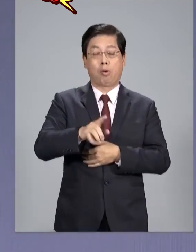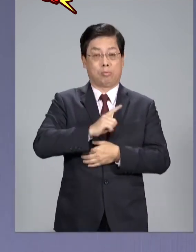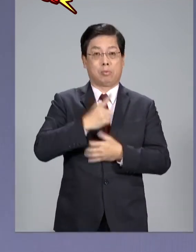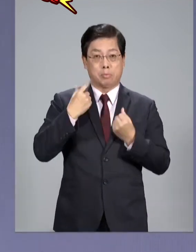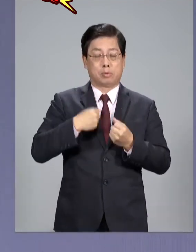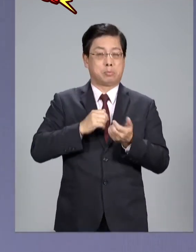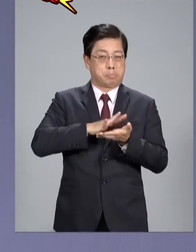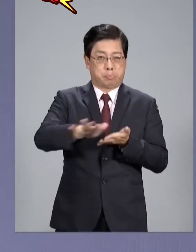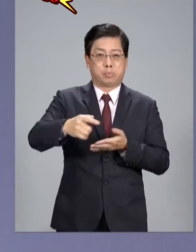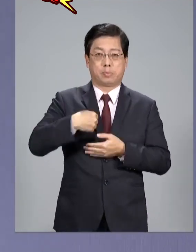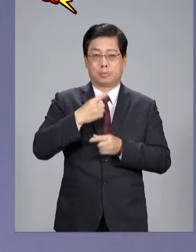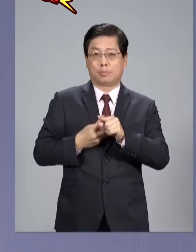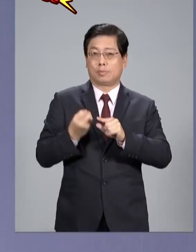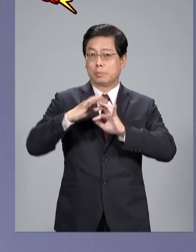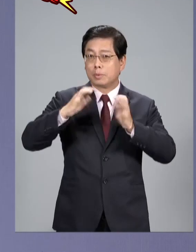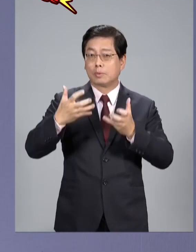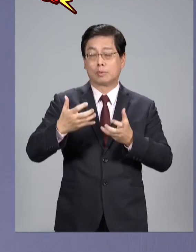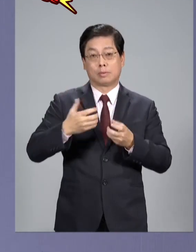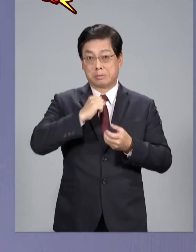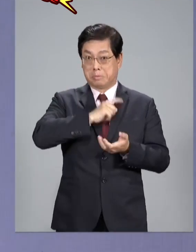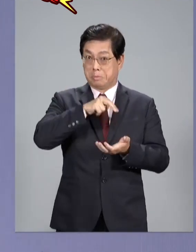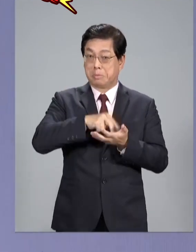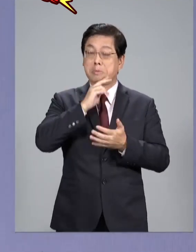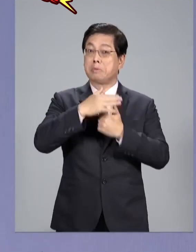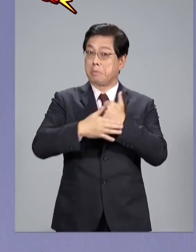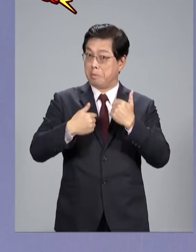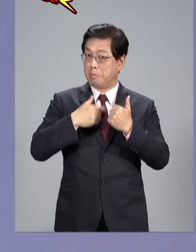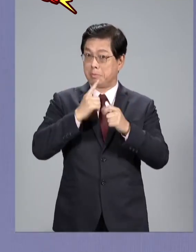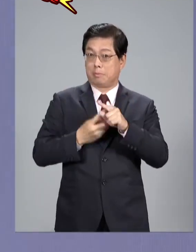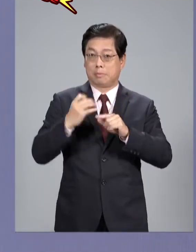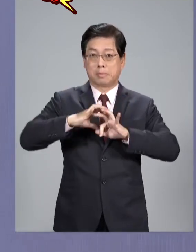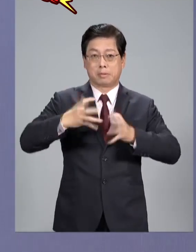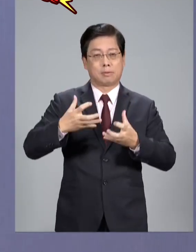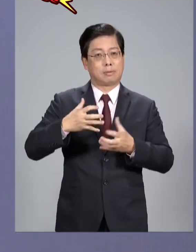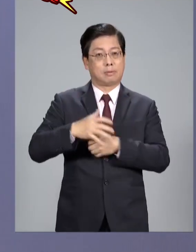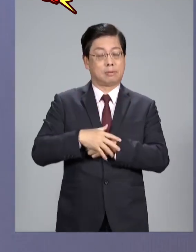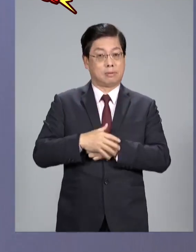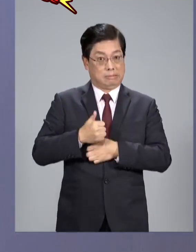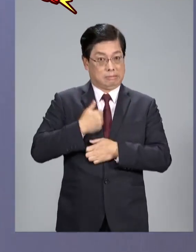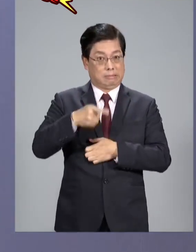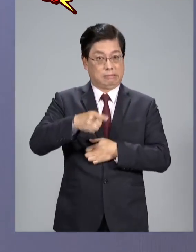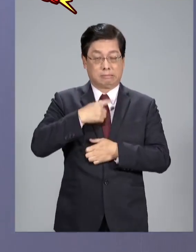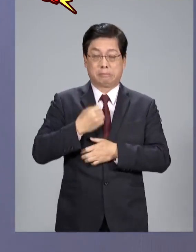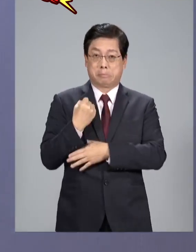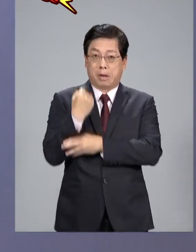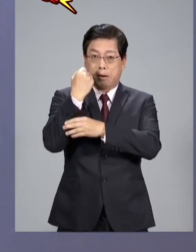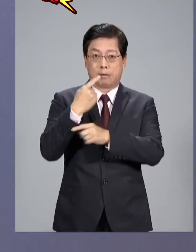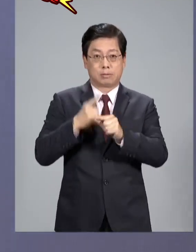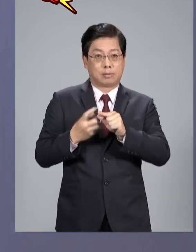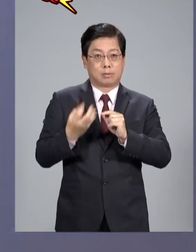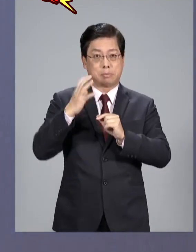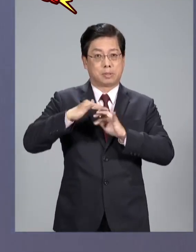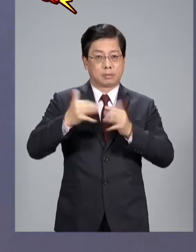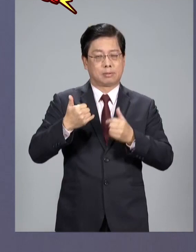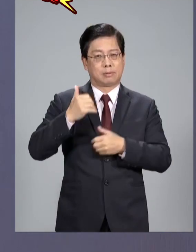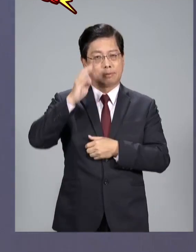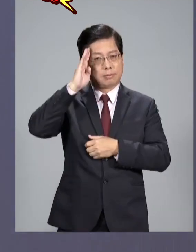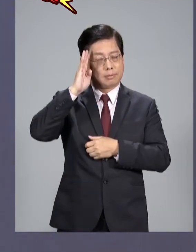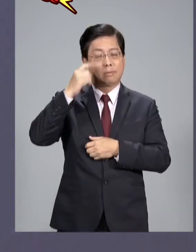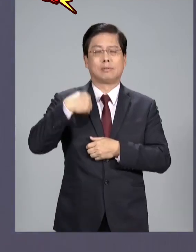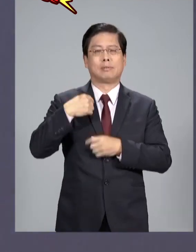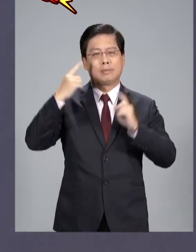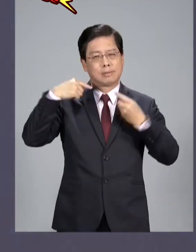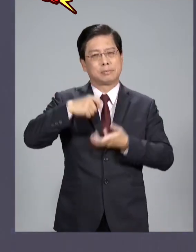就是要消滅中華民國嗎台獨難道是要保衛中華民國嗎台獨難道是要支持中華民國嗎所以我常常講